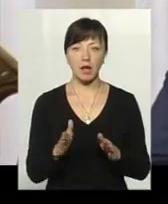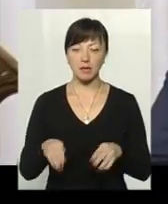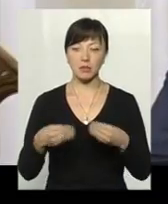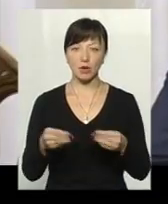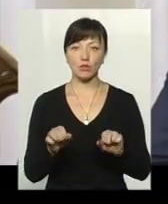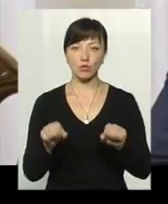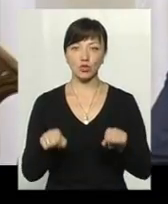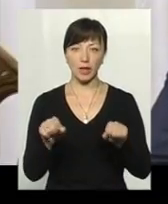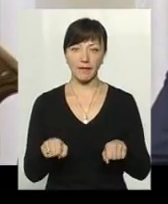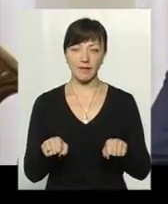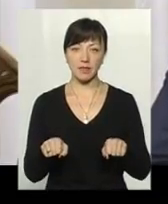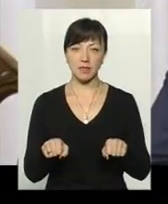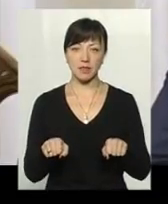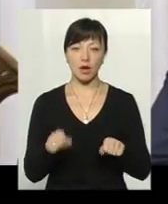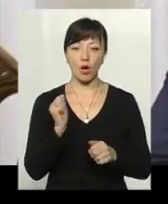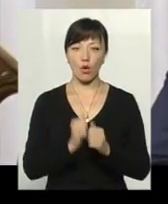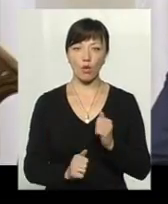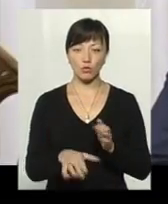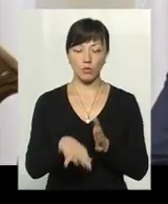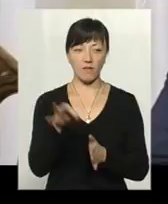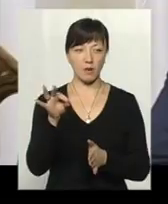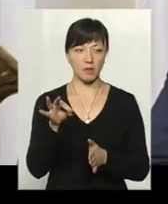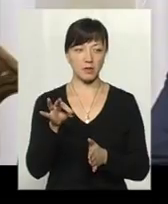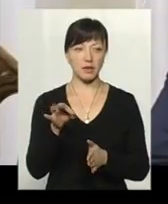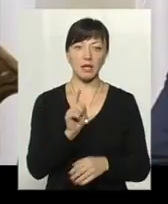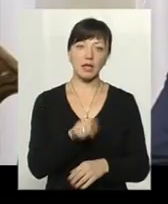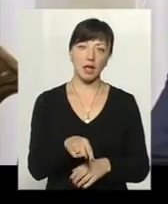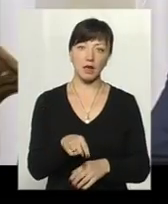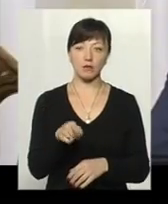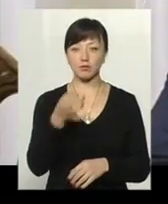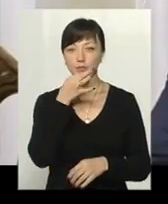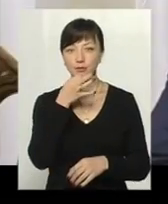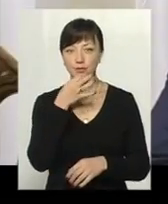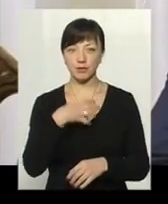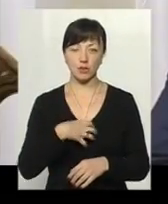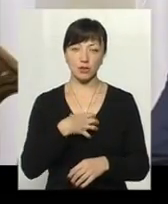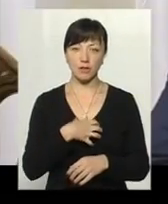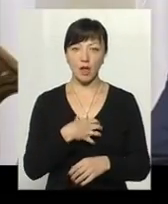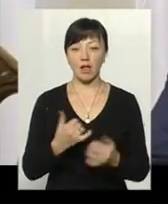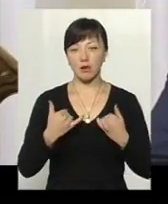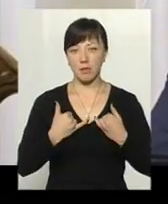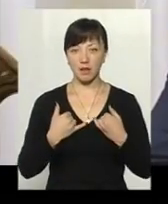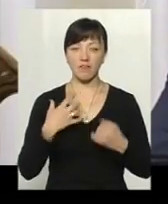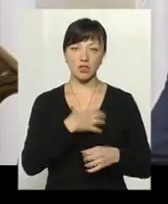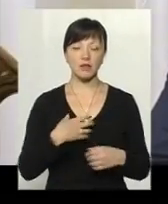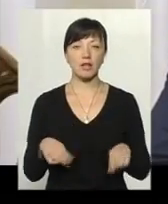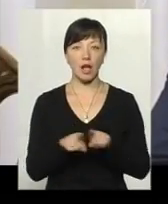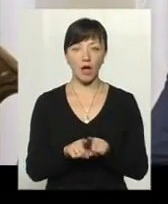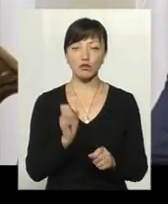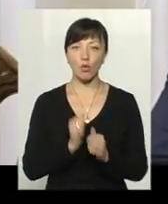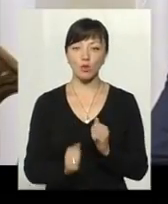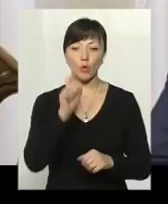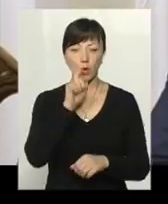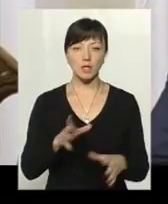можливість кожному вибрати те, що для нього є важливим. Але важливим для мене є наступне. Щоби